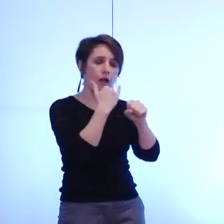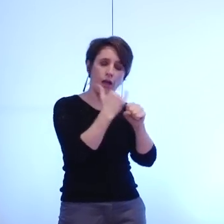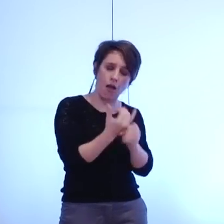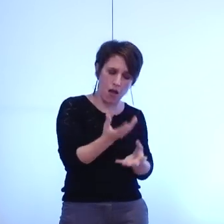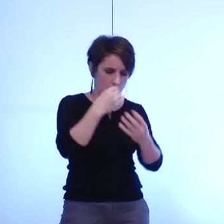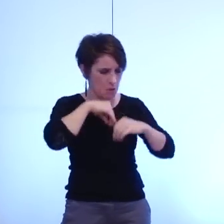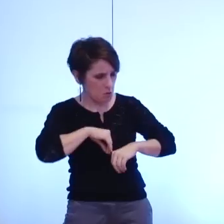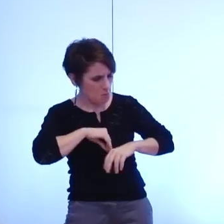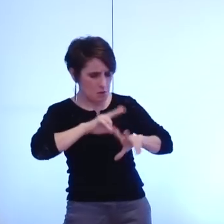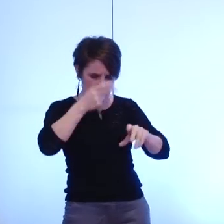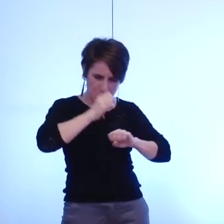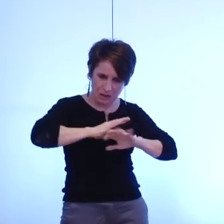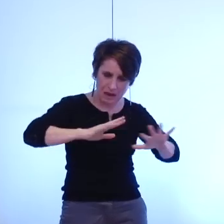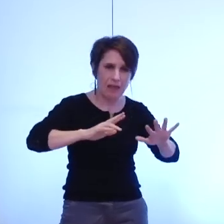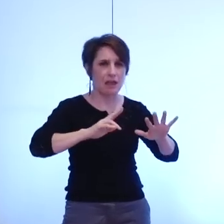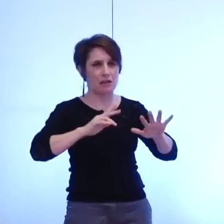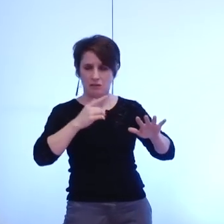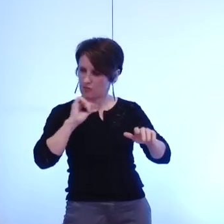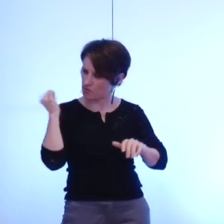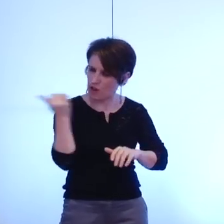et tous les acteurs de la métropole grenobloise